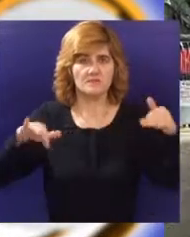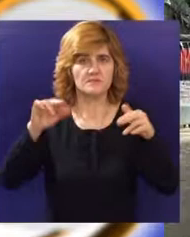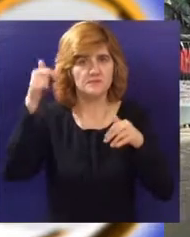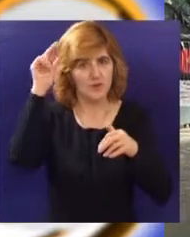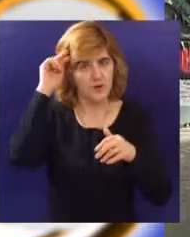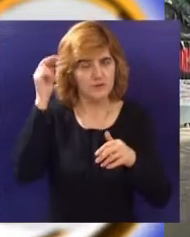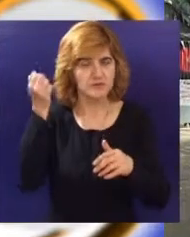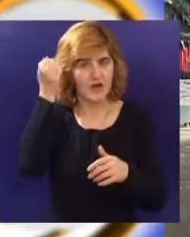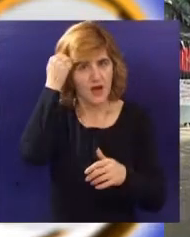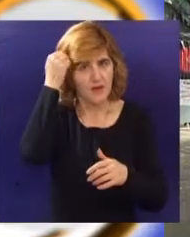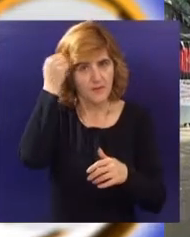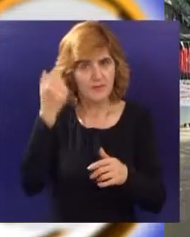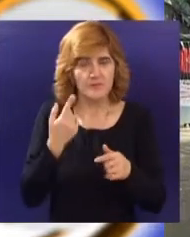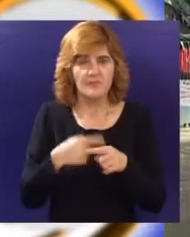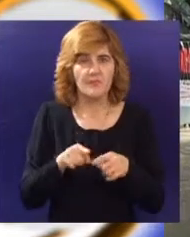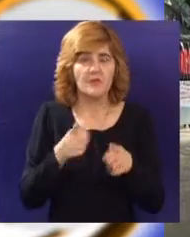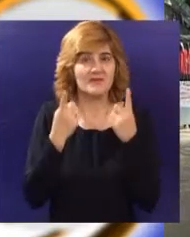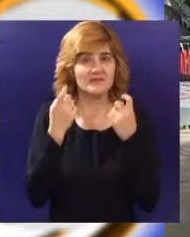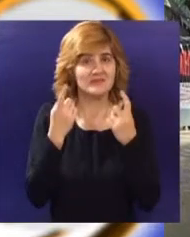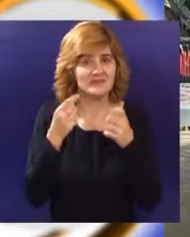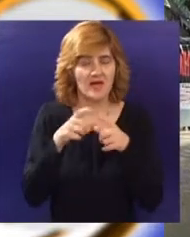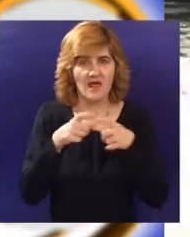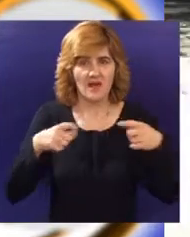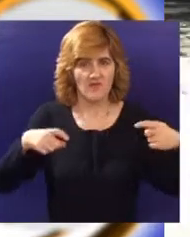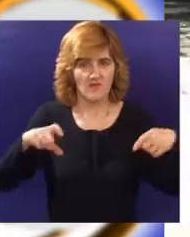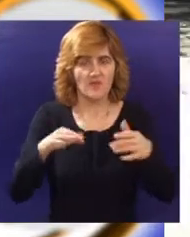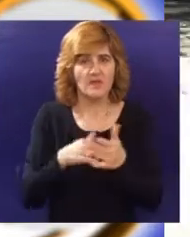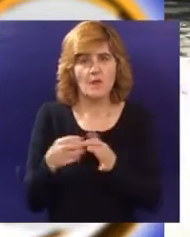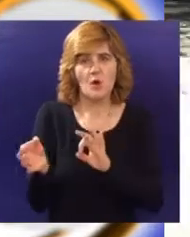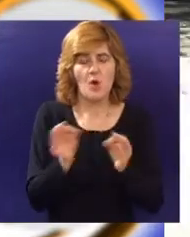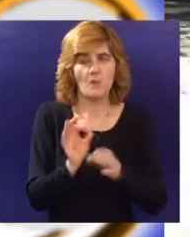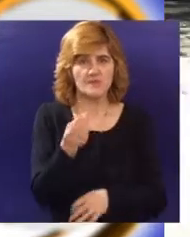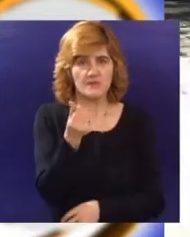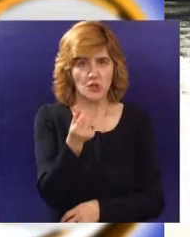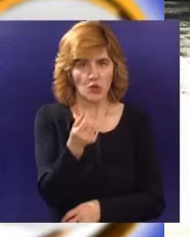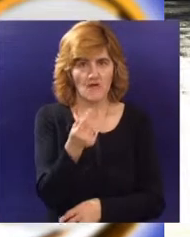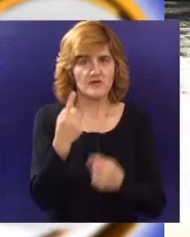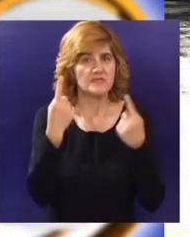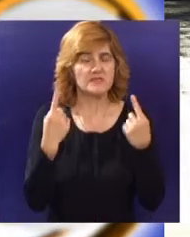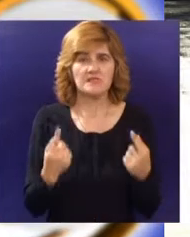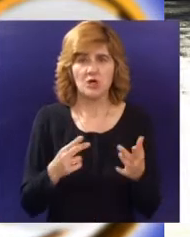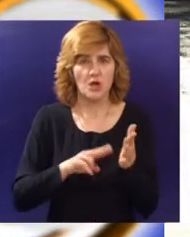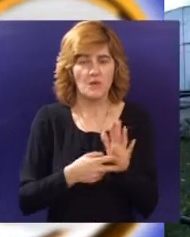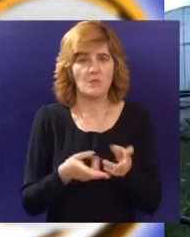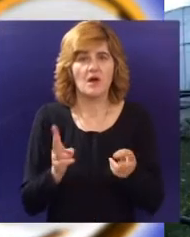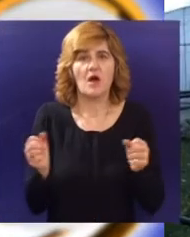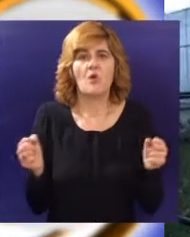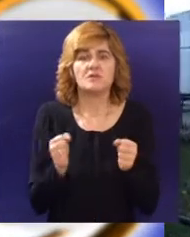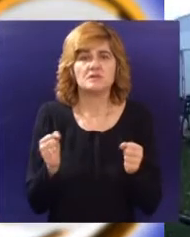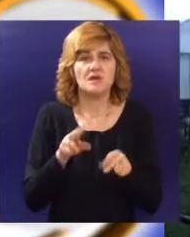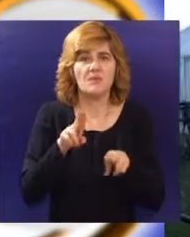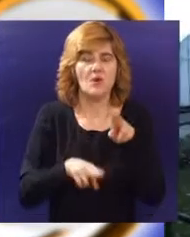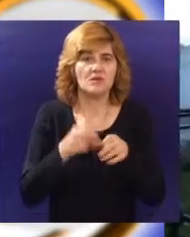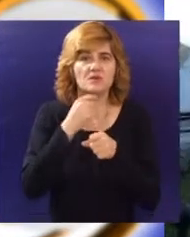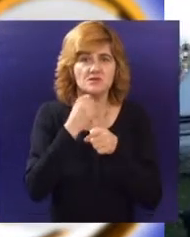Ukoliko pak dođe do obnavljanja zelene fontane, sve i da se obezbedi novac za ovaj poduhvat i dalje stoji problem zazimljavanja i održavanja.